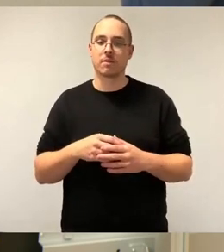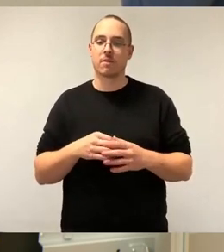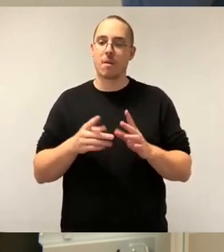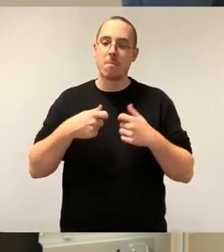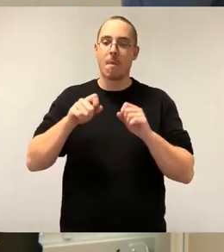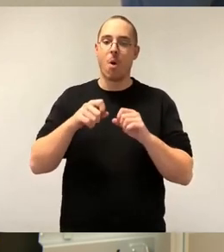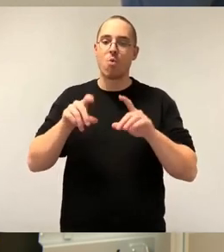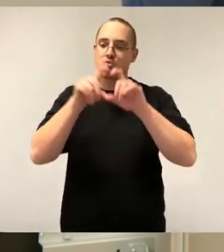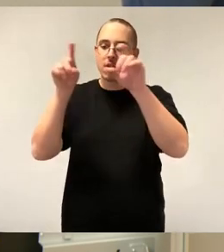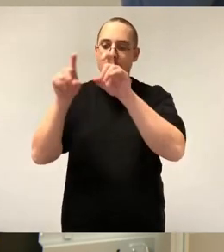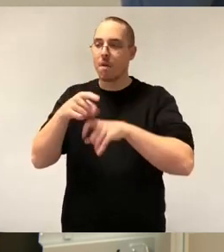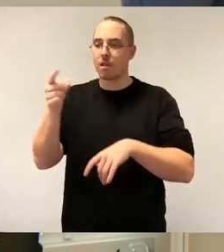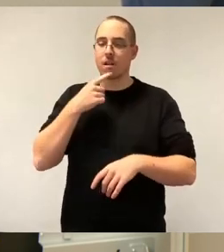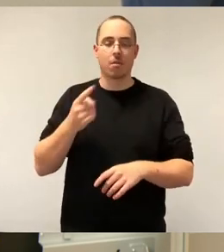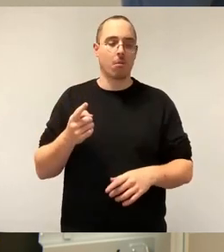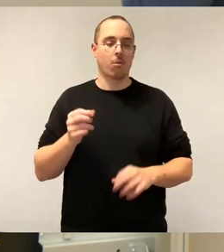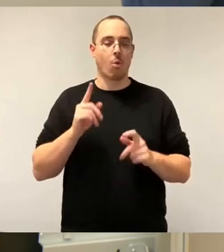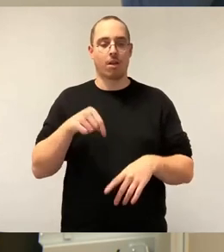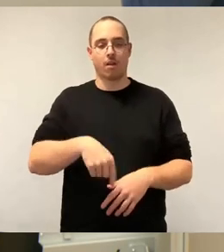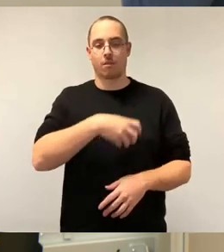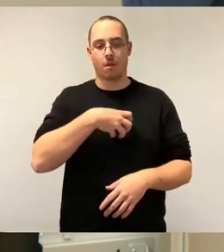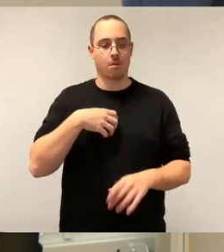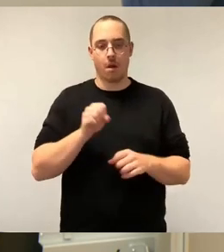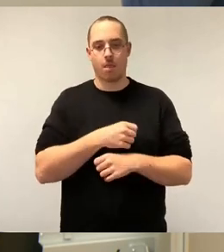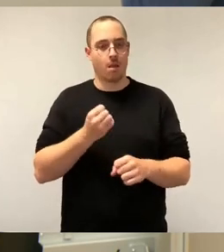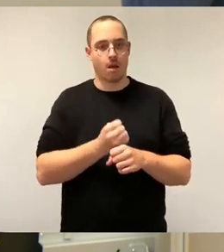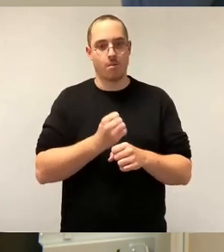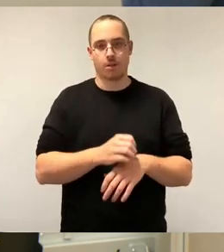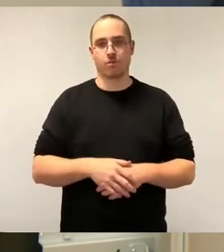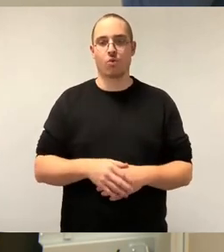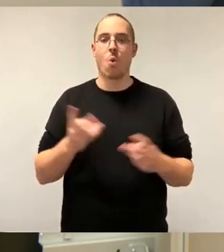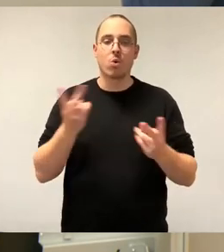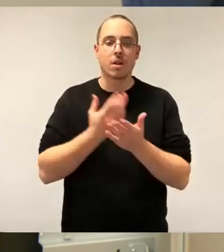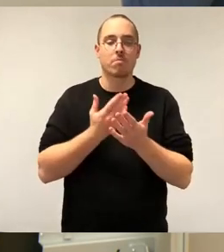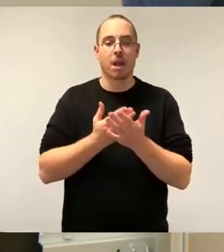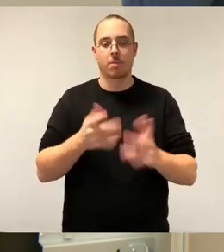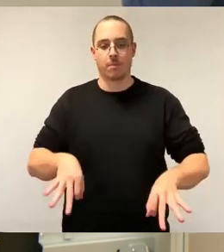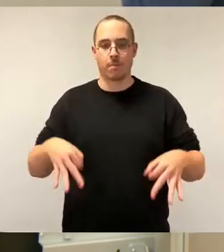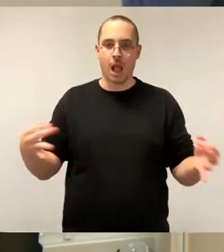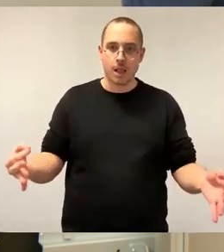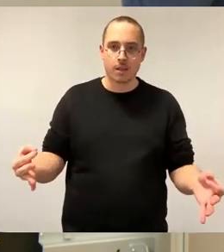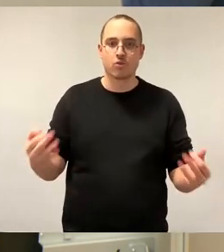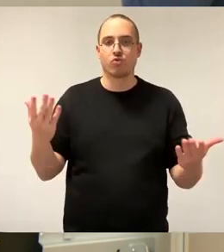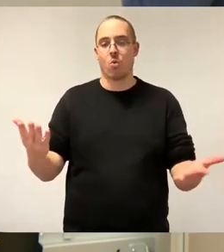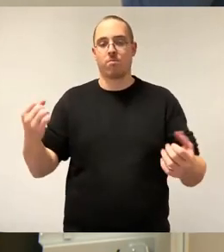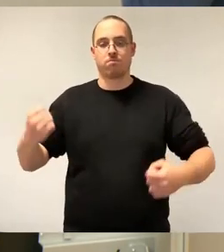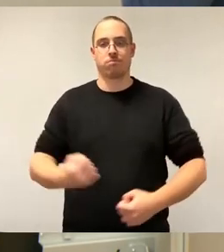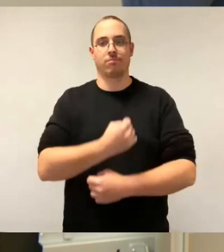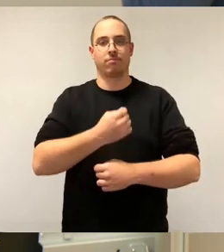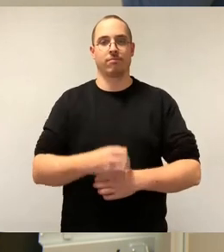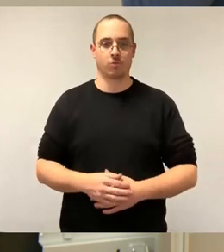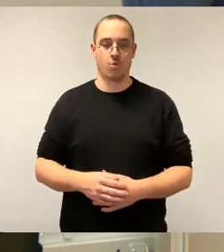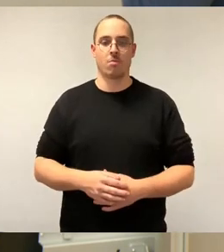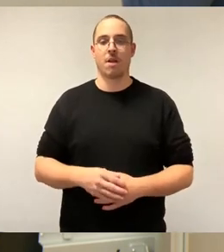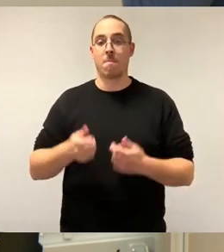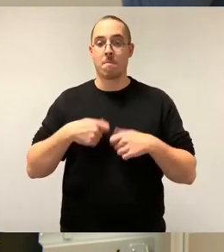Geschäftstätigkeit ein oder melden Insolvenz an, weil Bauen einfach nicht mehr wirtschaftlich darstellbar ist. Und statt an den politisch induzierten Rahmenbedingungen